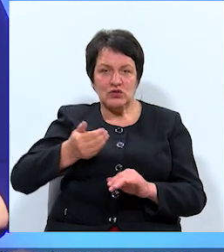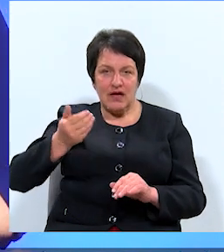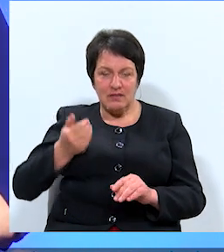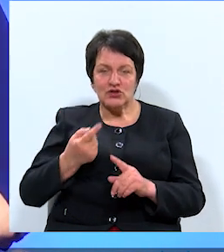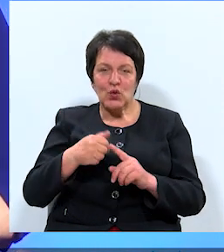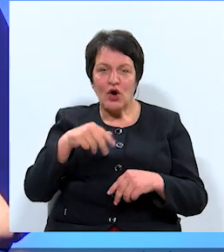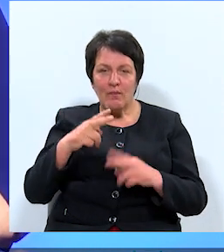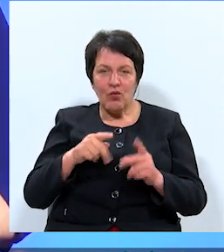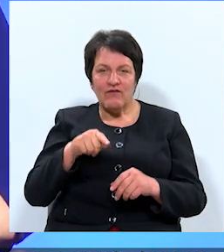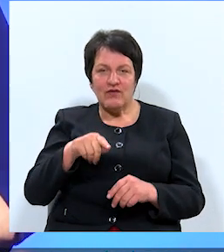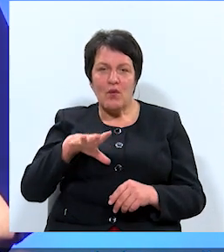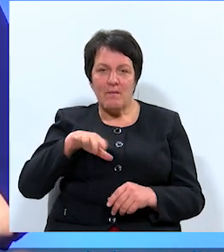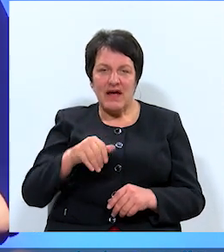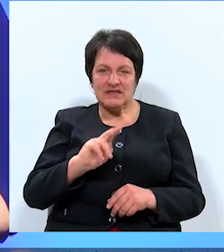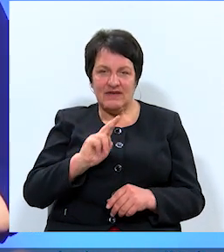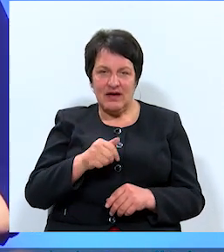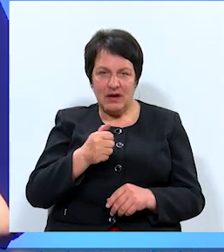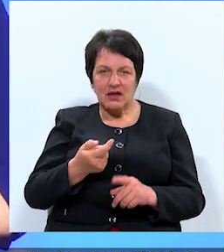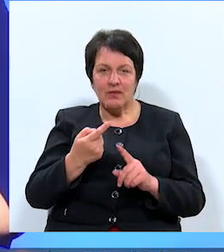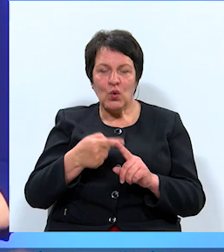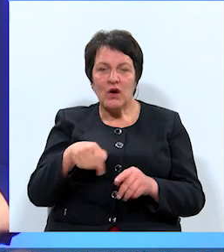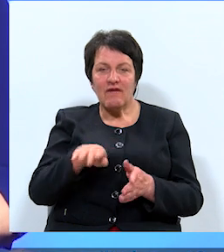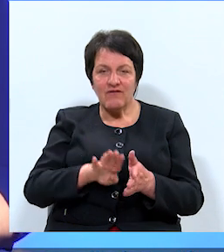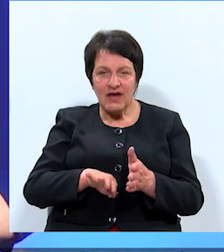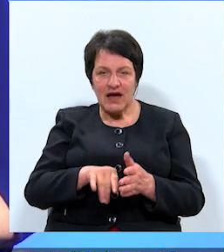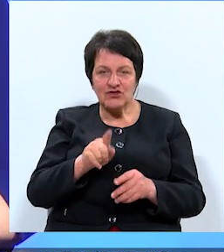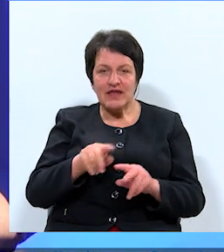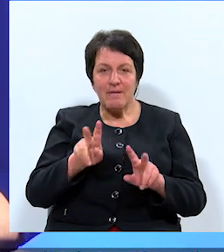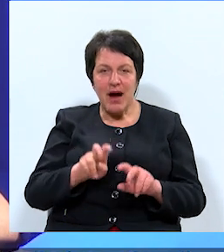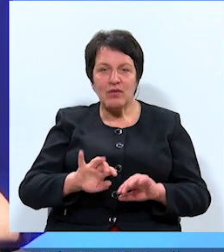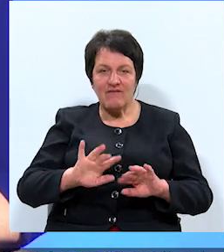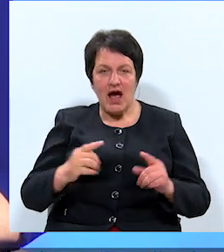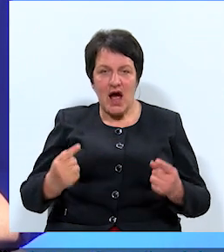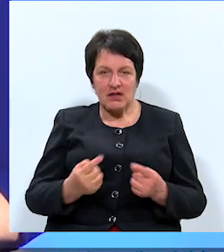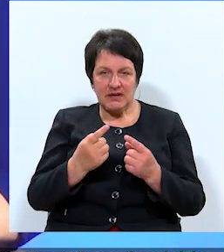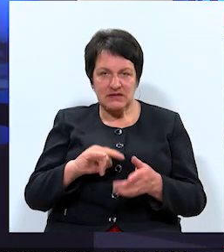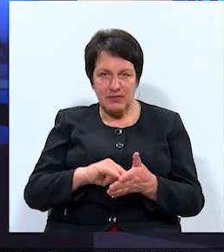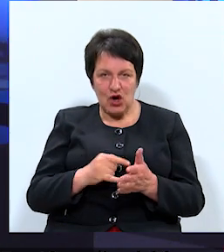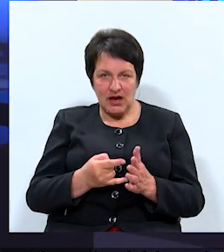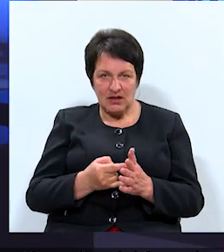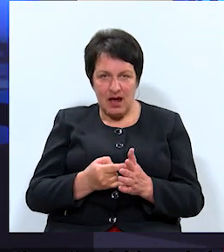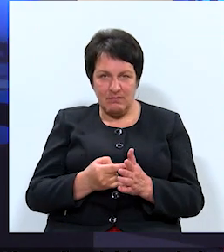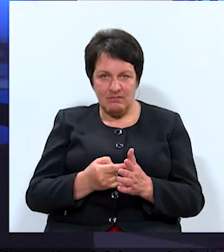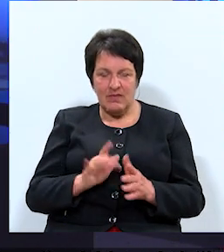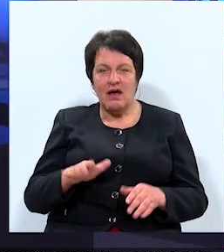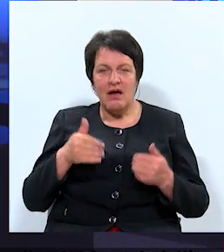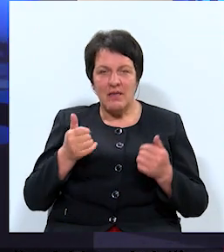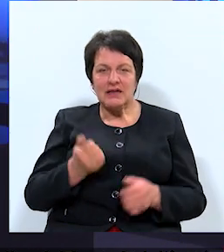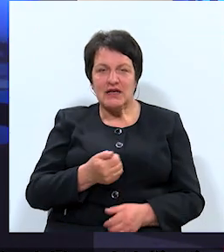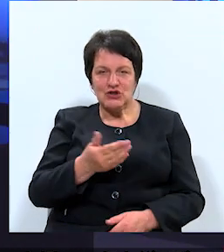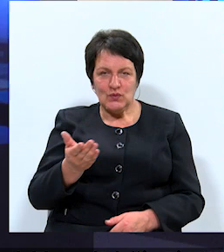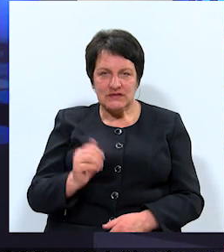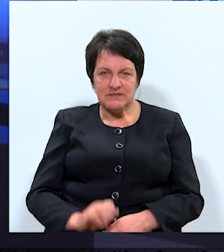būvē viņi pēc diviem gadiem, un viņi pārbauda vai atbilst projektam. Paldies jums,